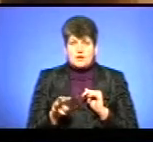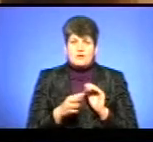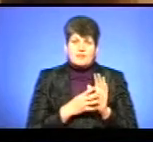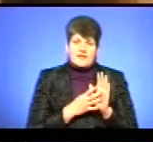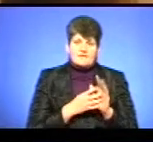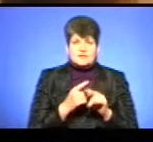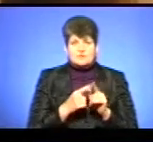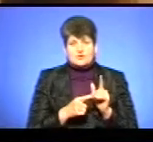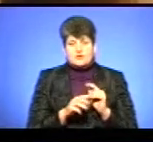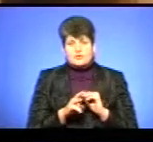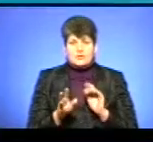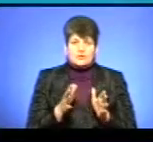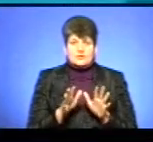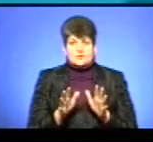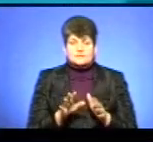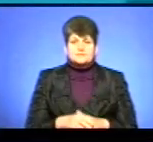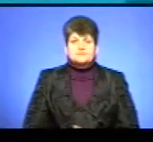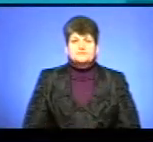,5 мільйонів в таких межах.